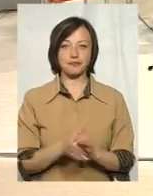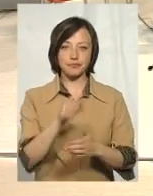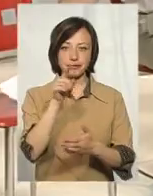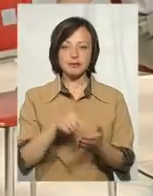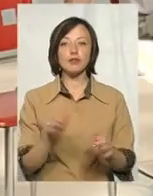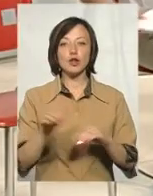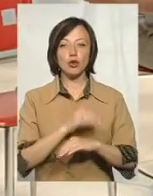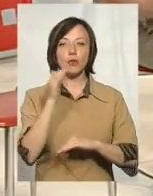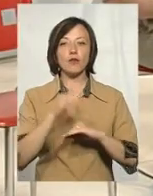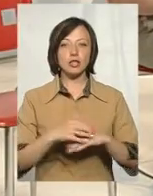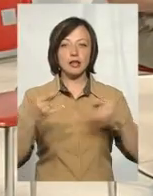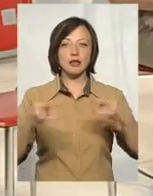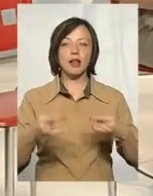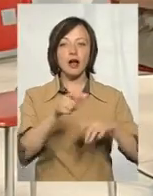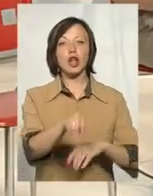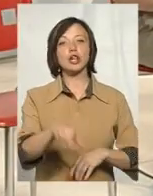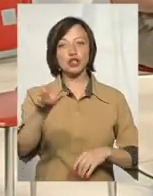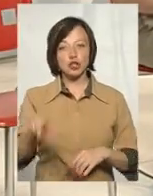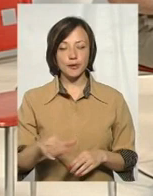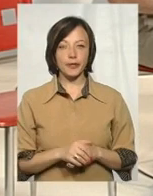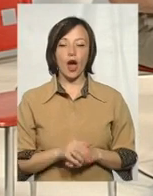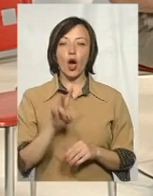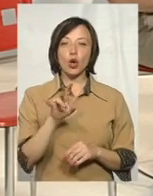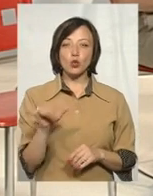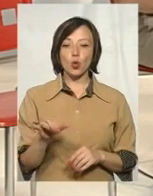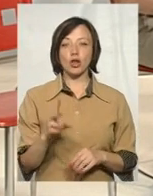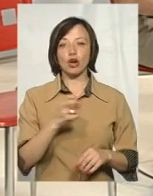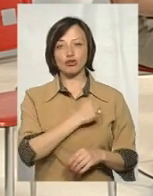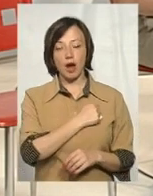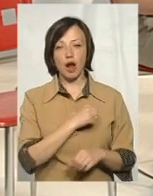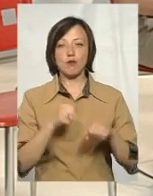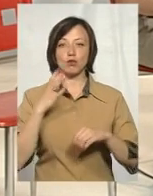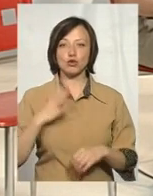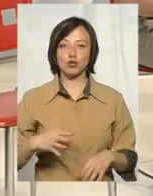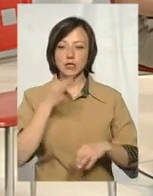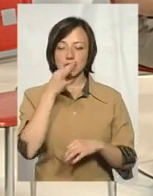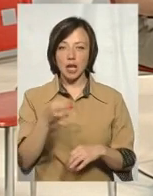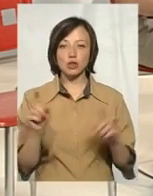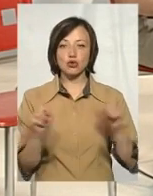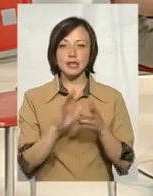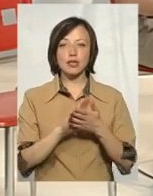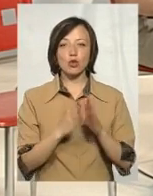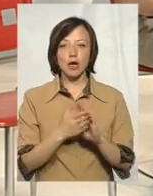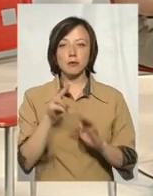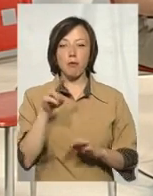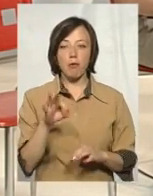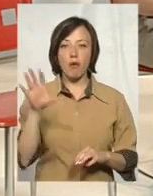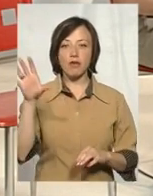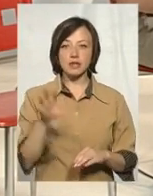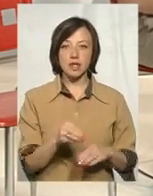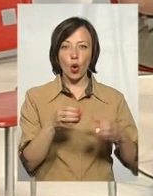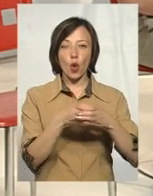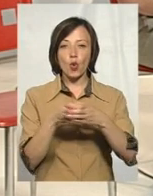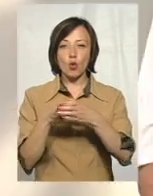ще раз, телеглядачі. На жаль, мушу констатувати, що ситуація по всіх групах